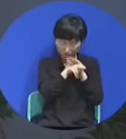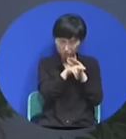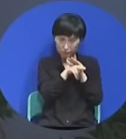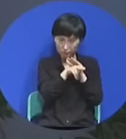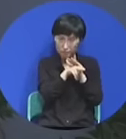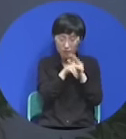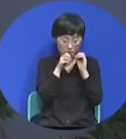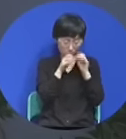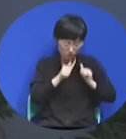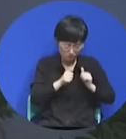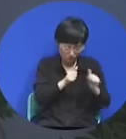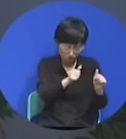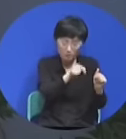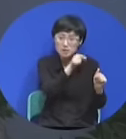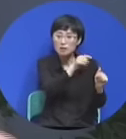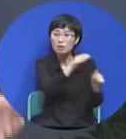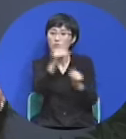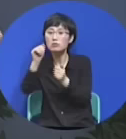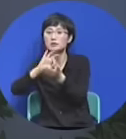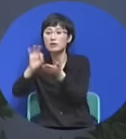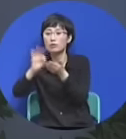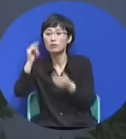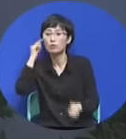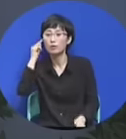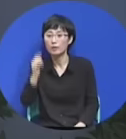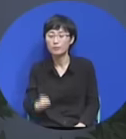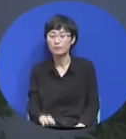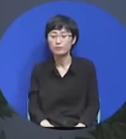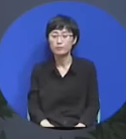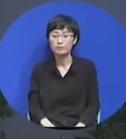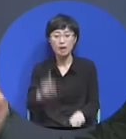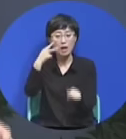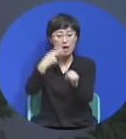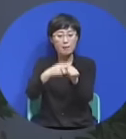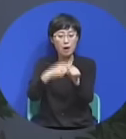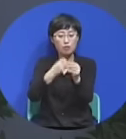바울의 말을 들어보면요 우리에게 많은 걸 배울 수 있습니다